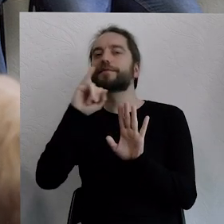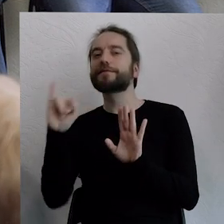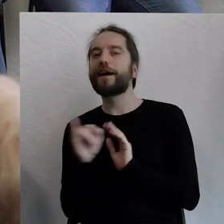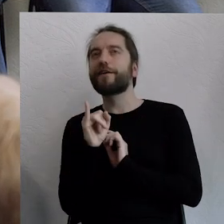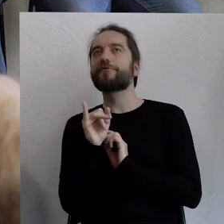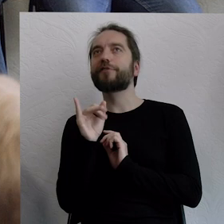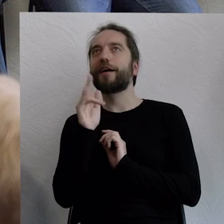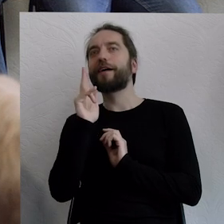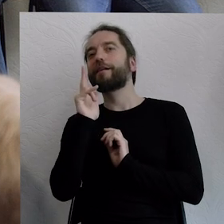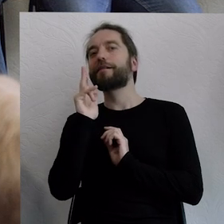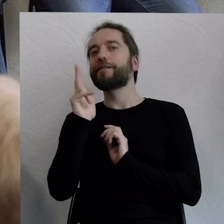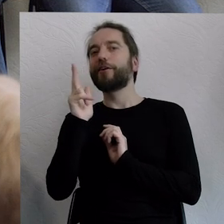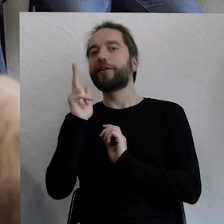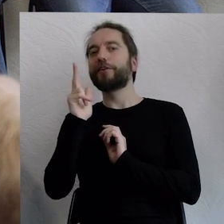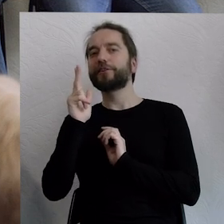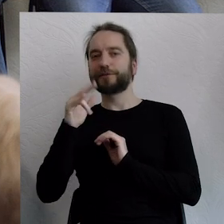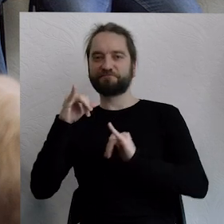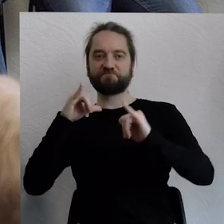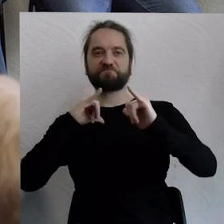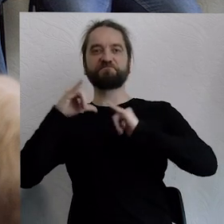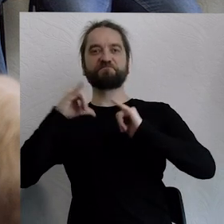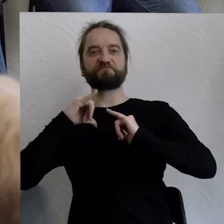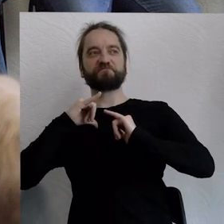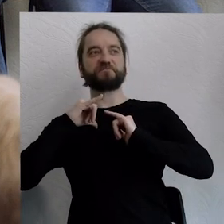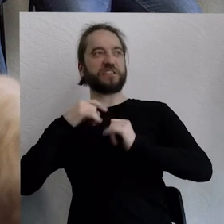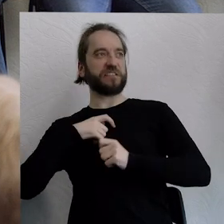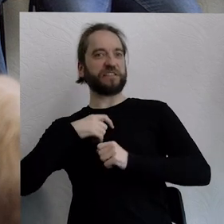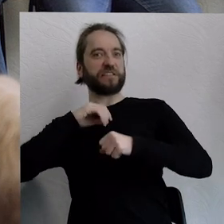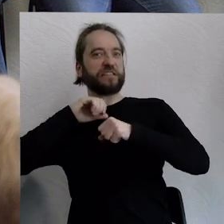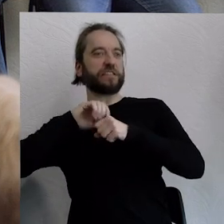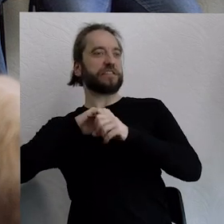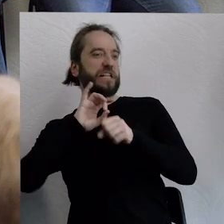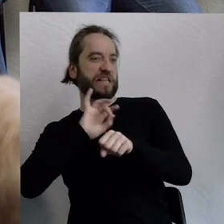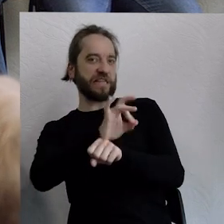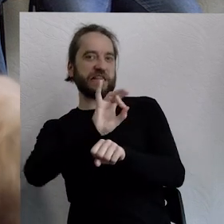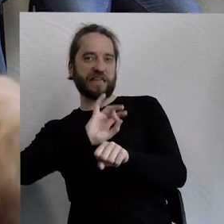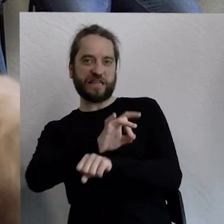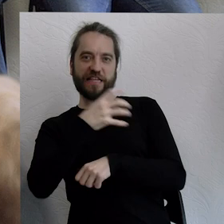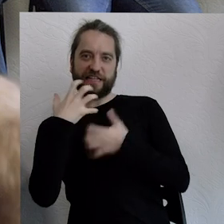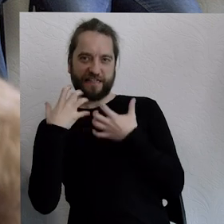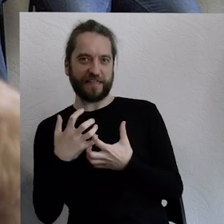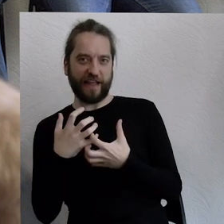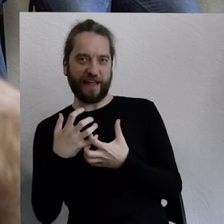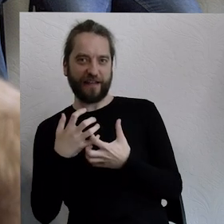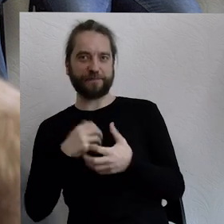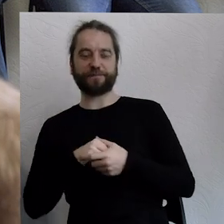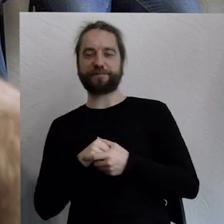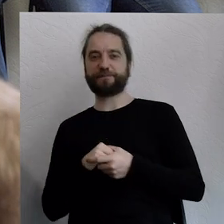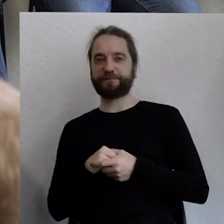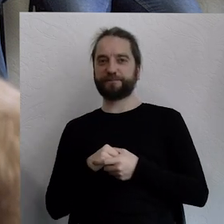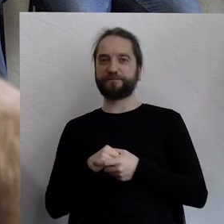komuś chce przyłożyć patykiem i zakłada na tego patyka później inne rzeczy, jakieś tam kamienne, metalowe, później tymi patykami rzuca.